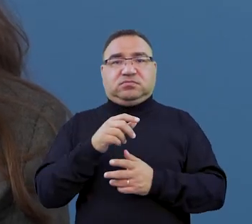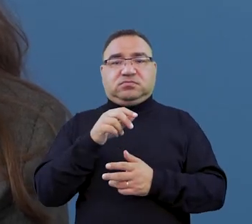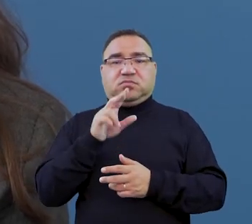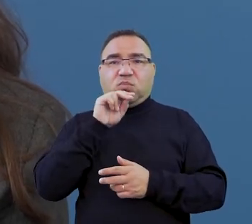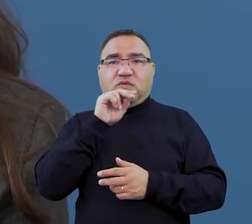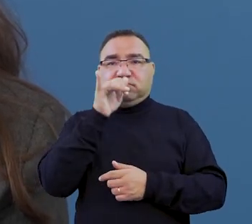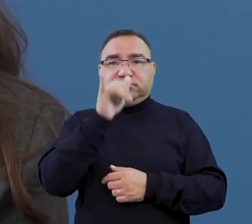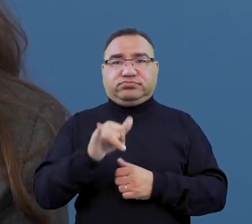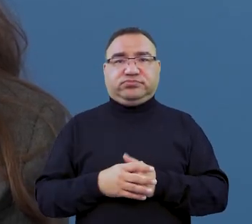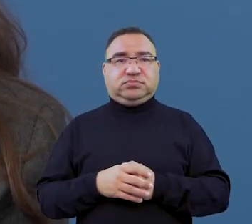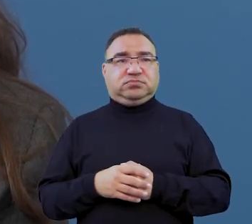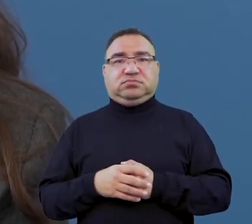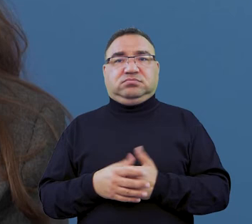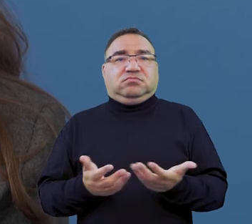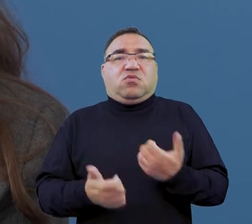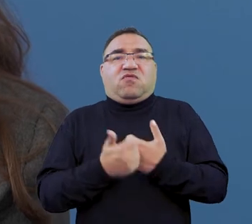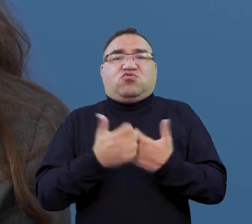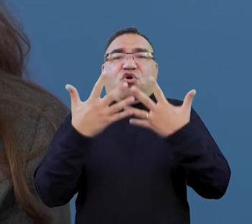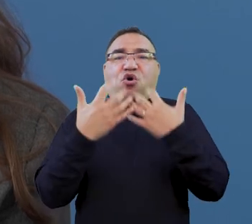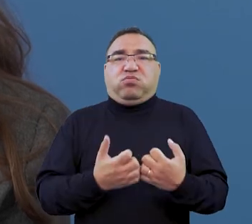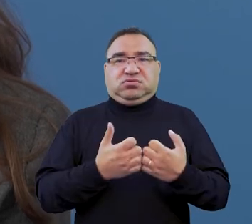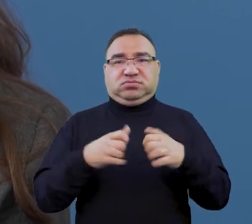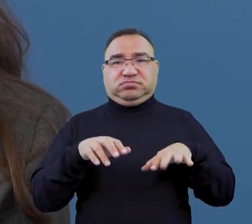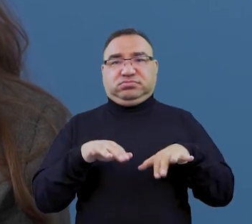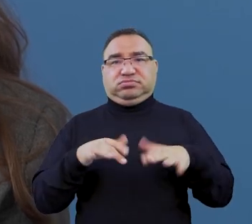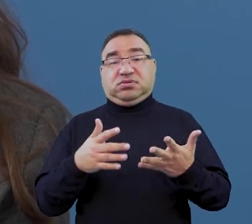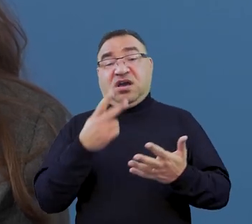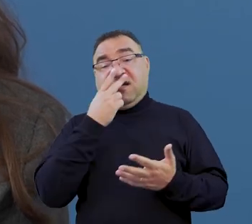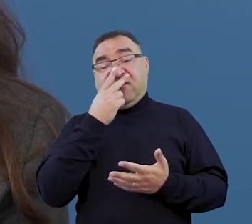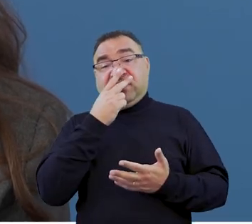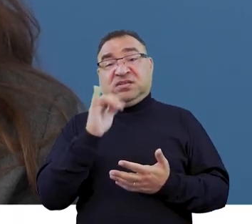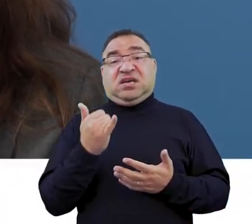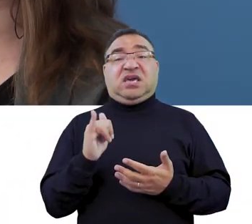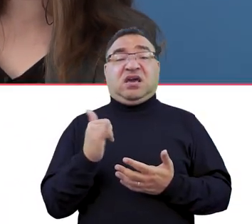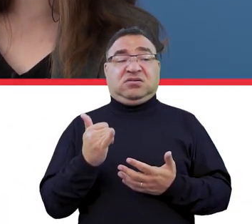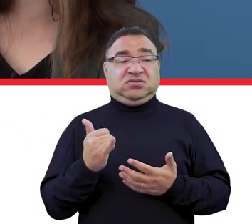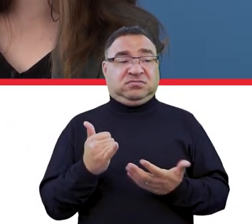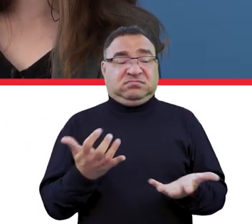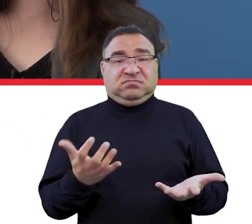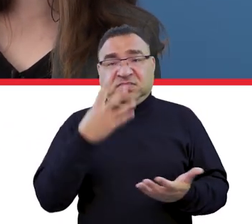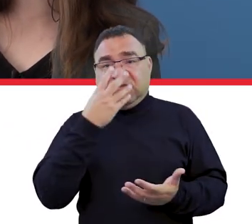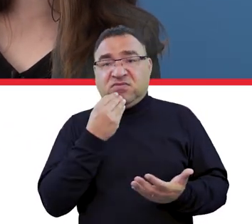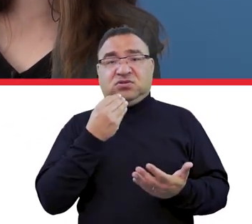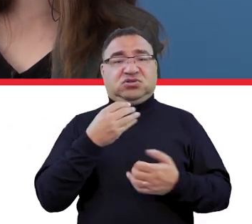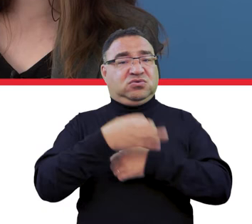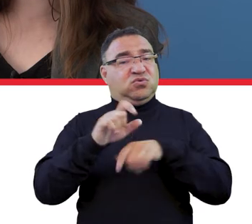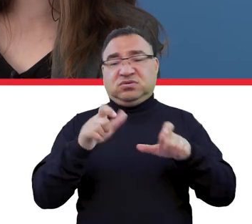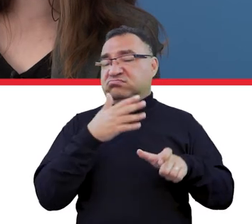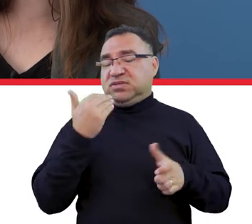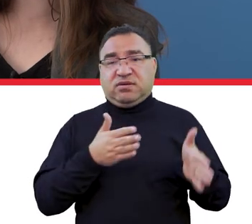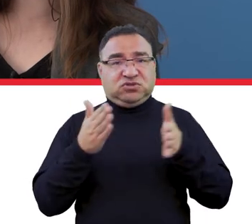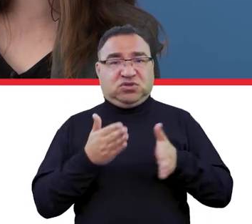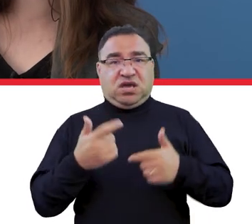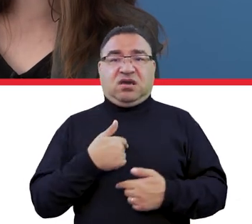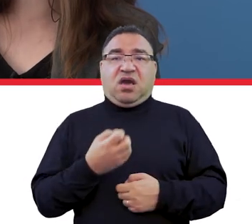ze względu na zbyt duże obciążenie platformy, której się korzysta, a zapowiada się na taką właśnie jakość. Wygląda na to, że uczelnie nie są przygotowane,